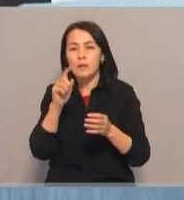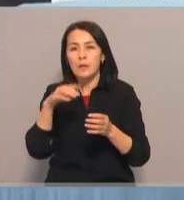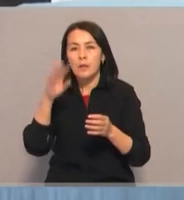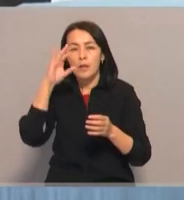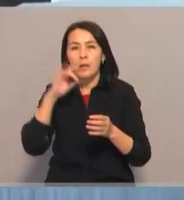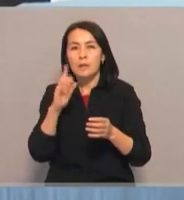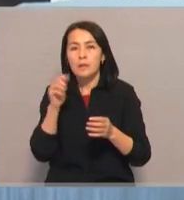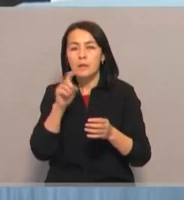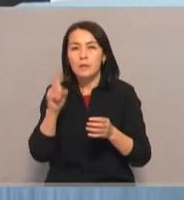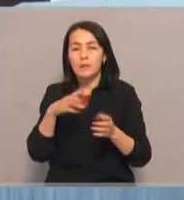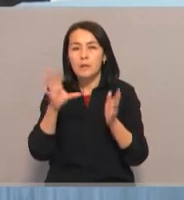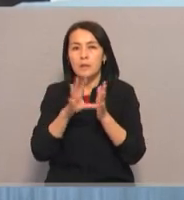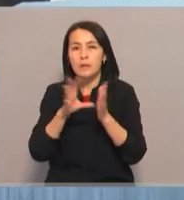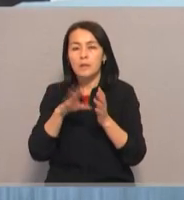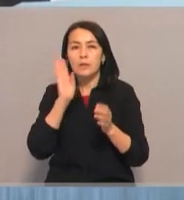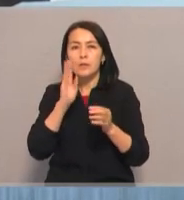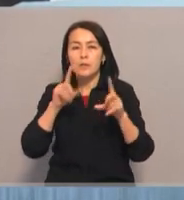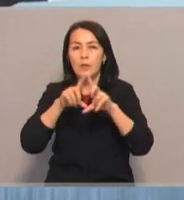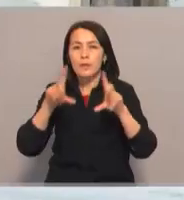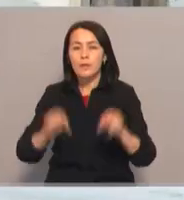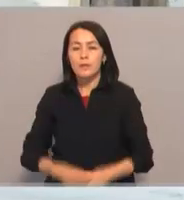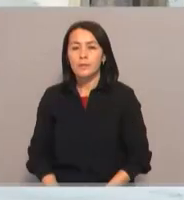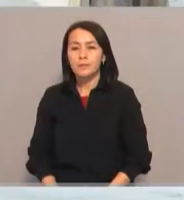он түстік жарық транзиты, сур ресурстары маркетинг.